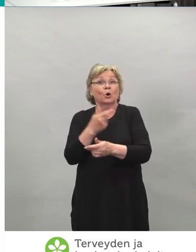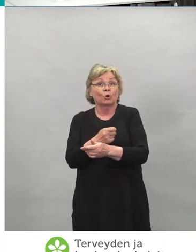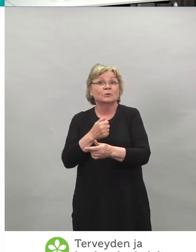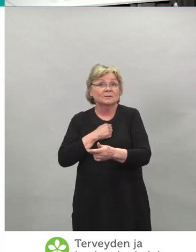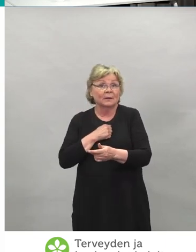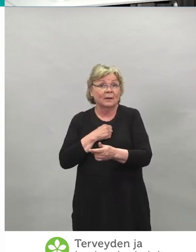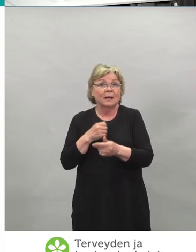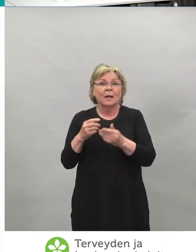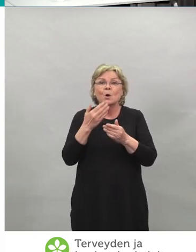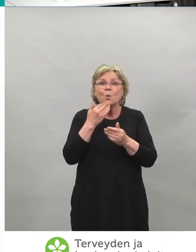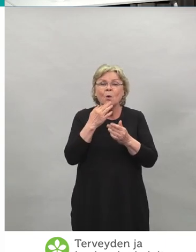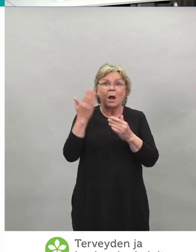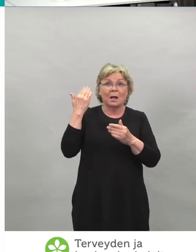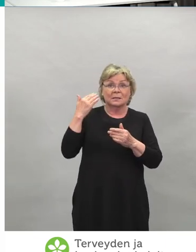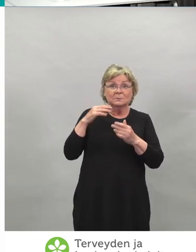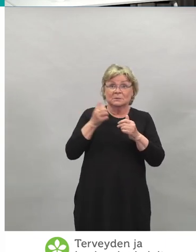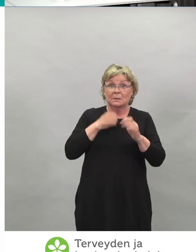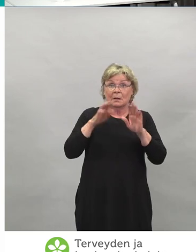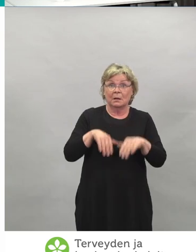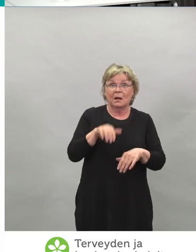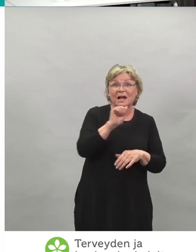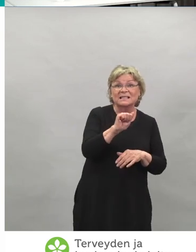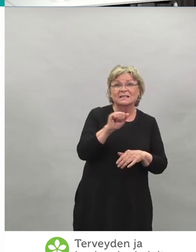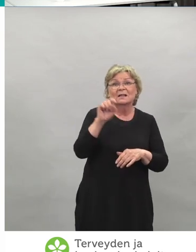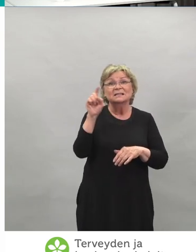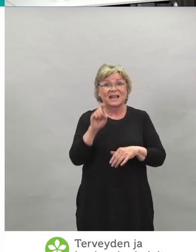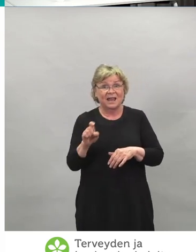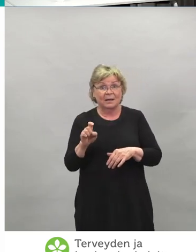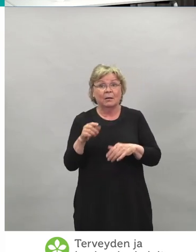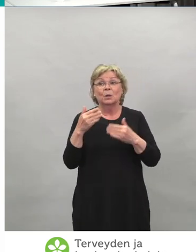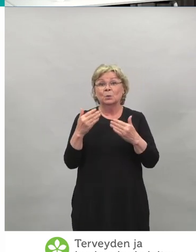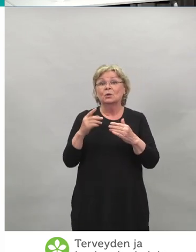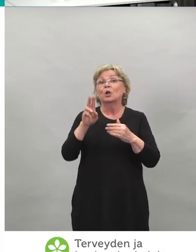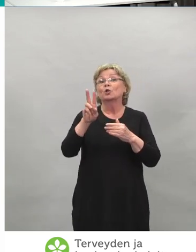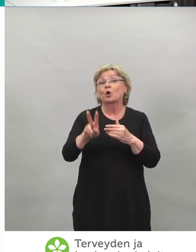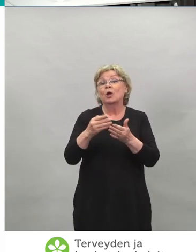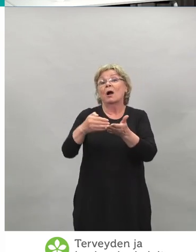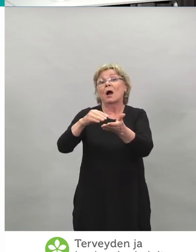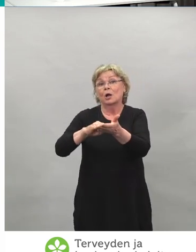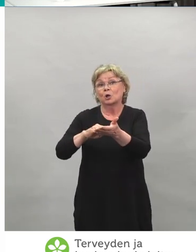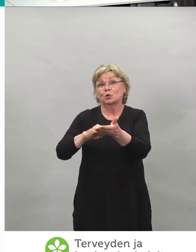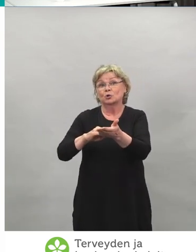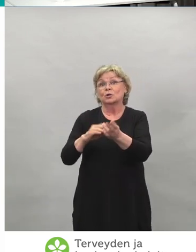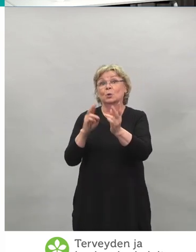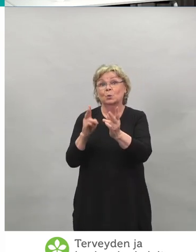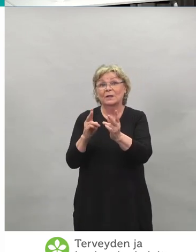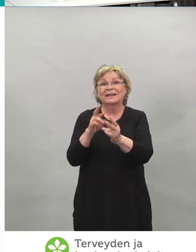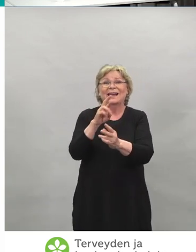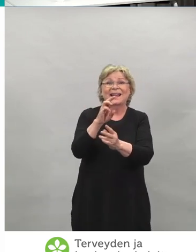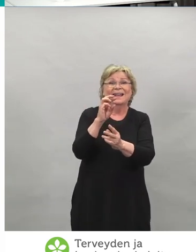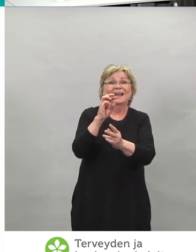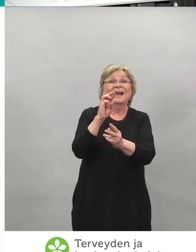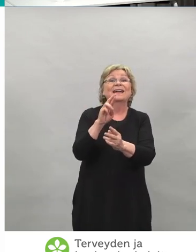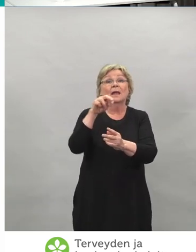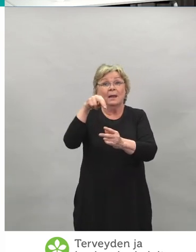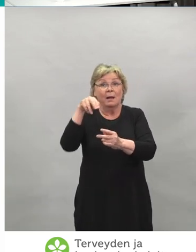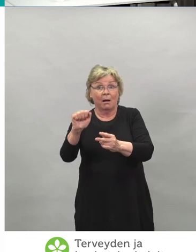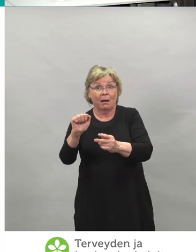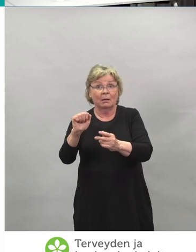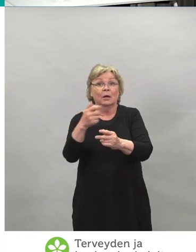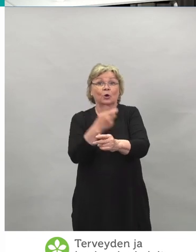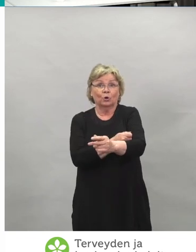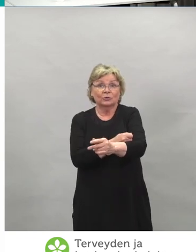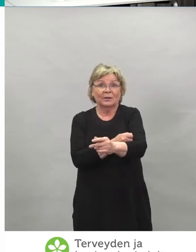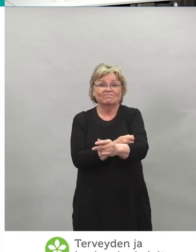aikaisemmin saaneet AstraZeneca-rokotteet ykkösannoksena, niin annetaan toinen rokoteannos. Joka tapauksessa RNA-rokotetta, sitä